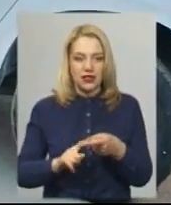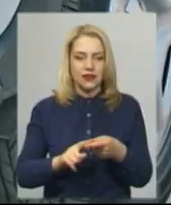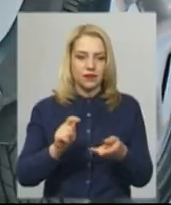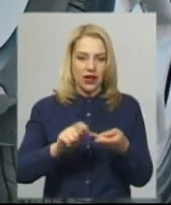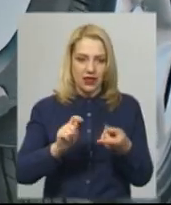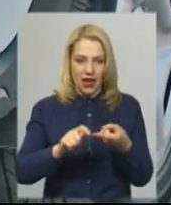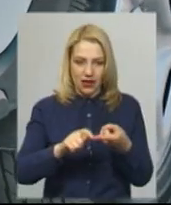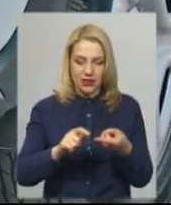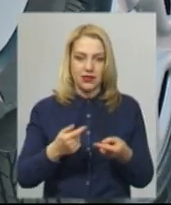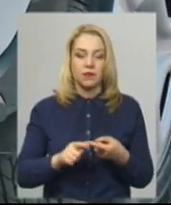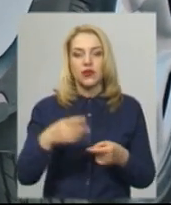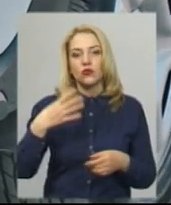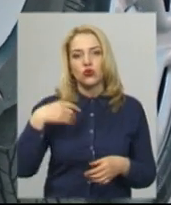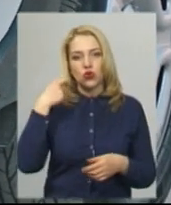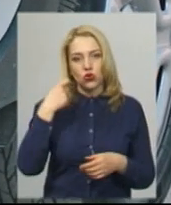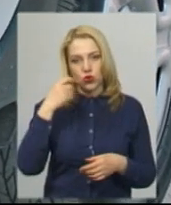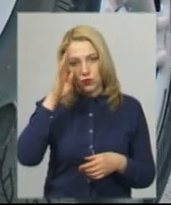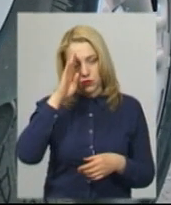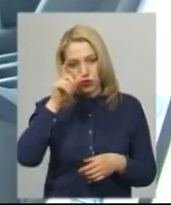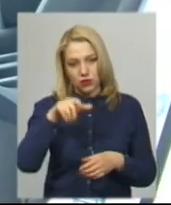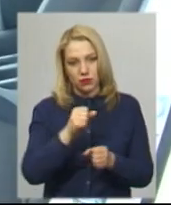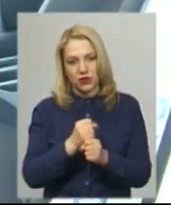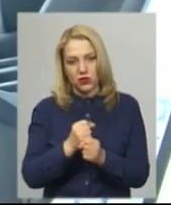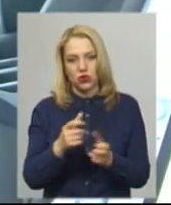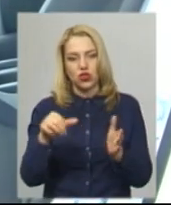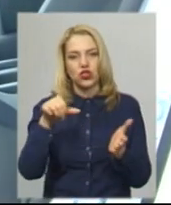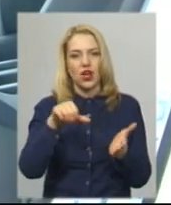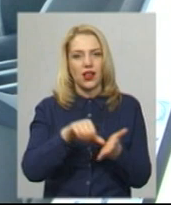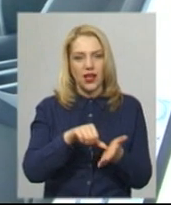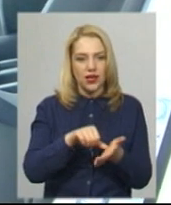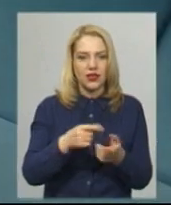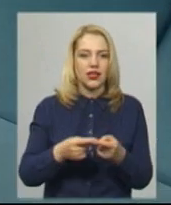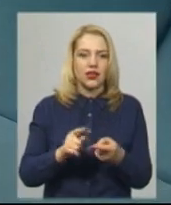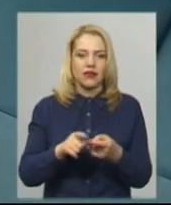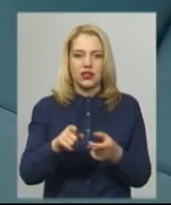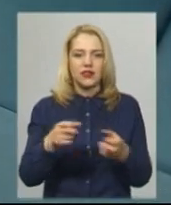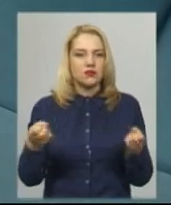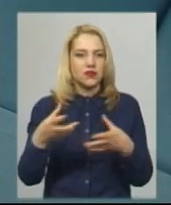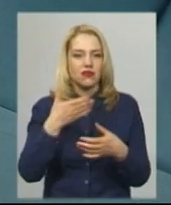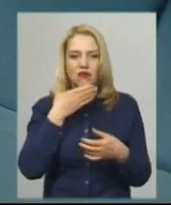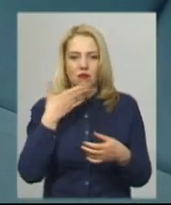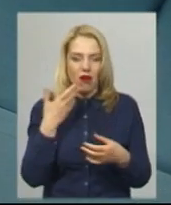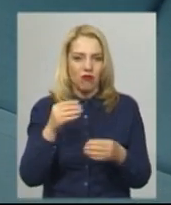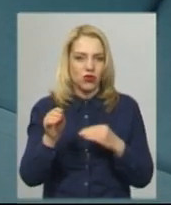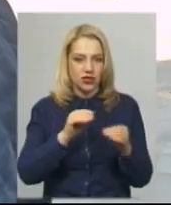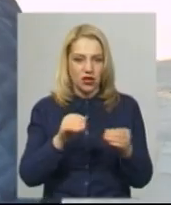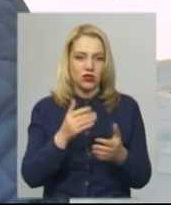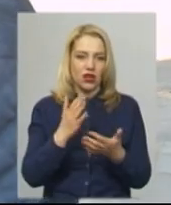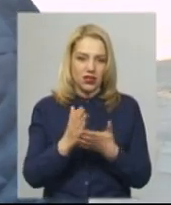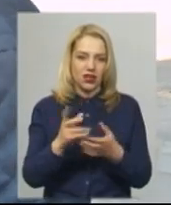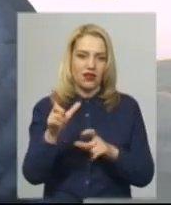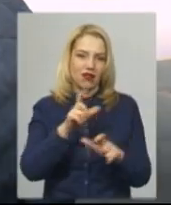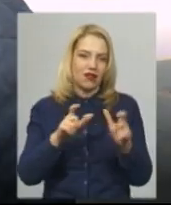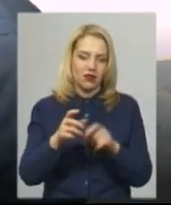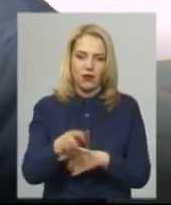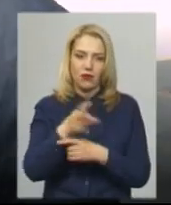Микола Хлівак. Він член Ярмоленецької мобільної бригади. Каже, автівка спеціально не оснащена, у ній є засоб дезінфекції. Те, що